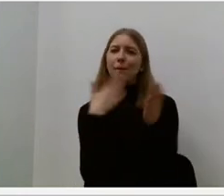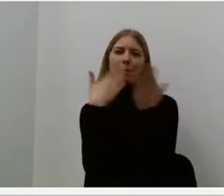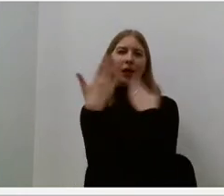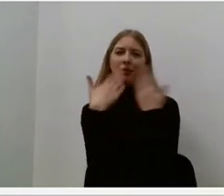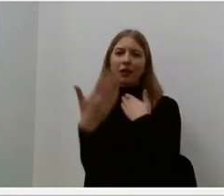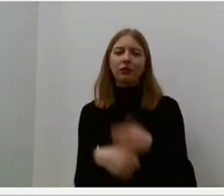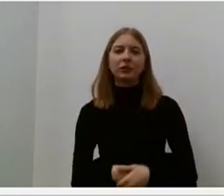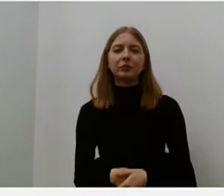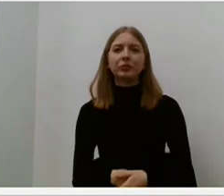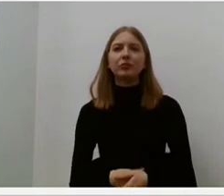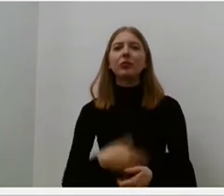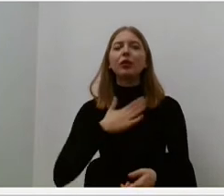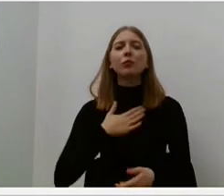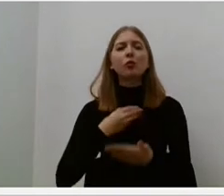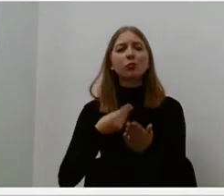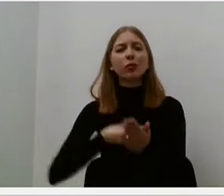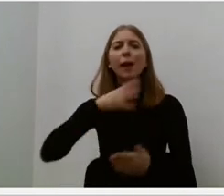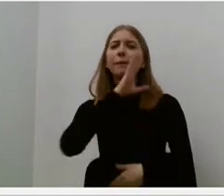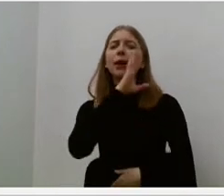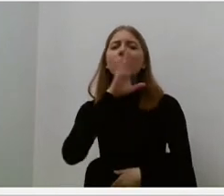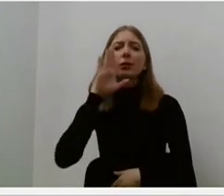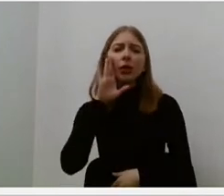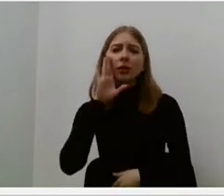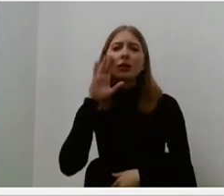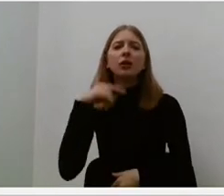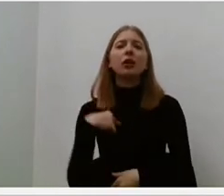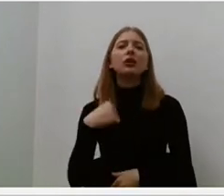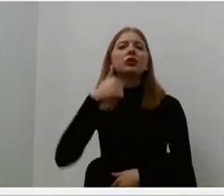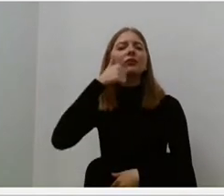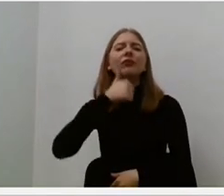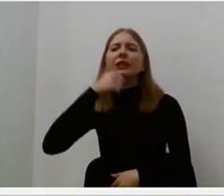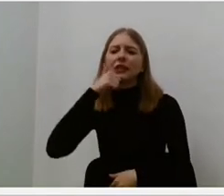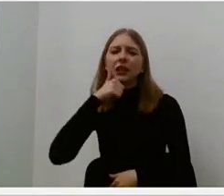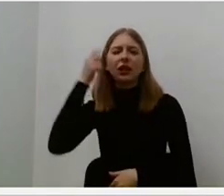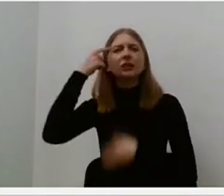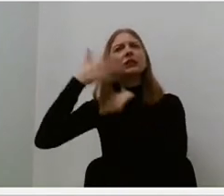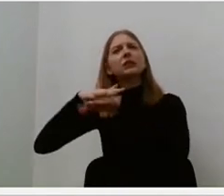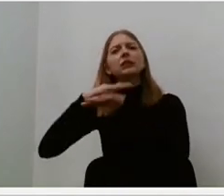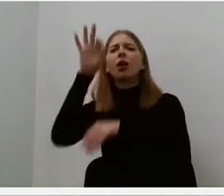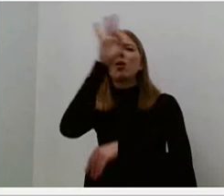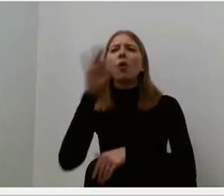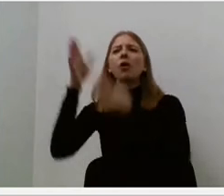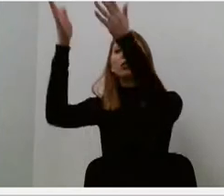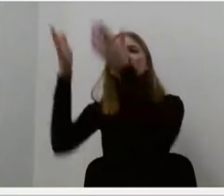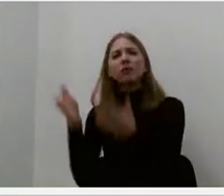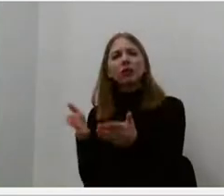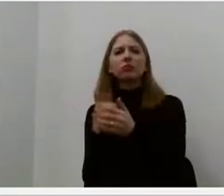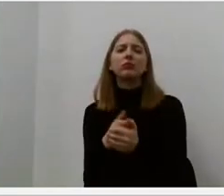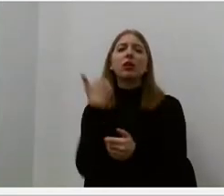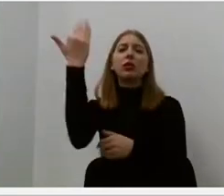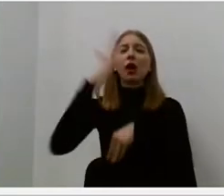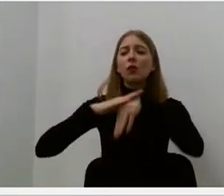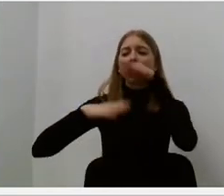esu su tavim nuolat, nuolat mintise, bučiuo ir glostau tau rankytės, būsiu visą darti